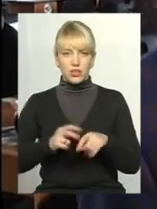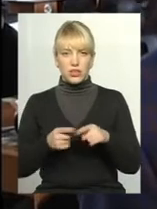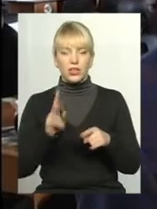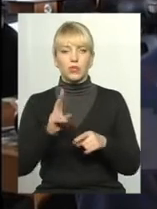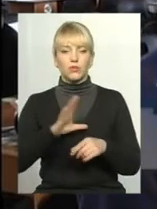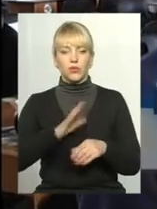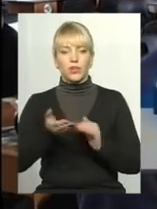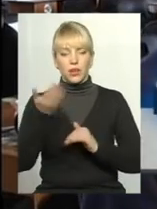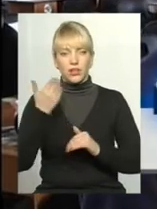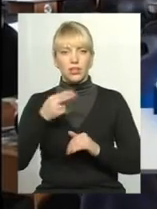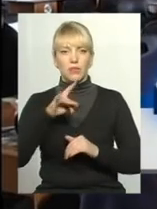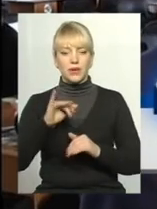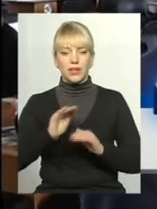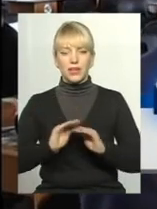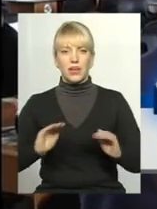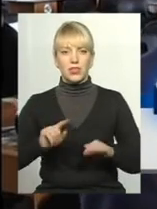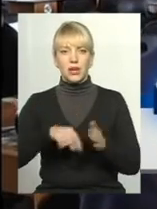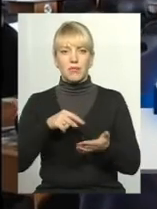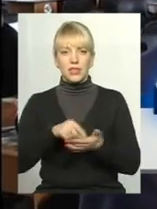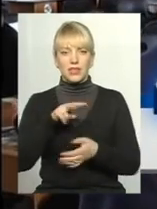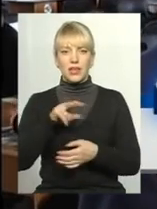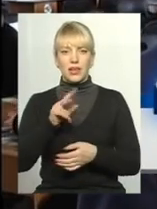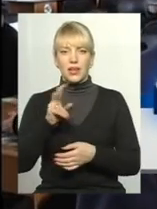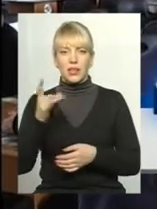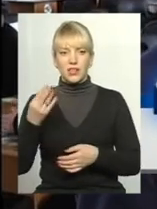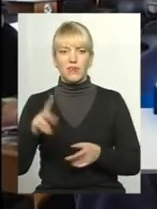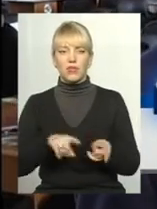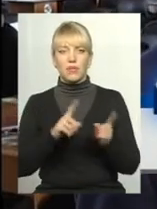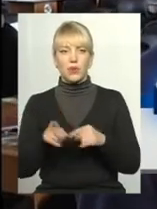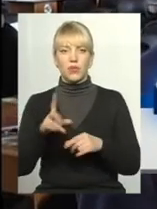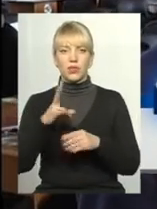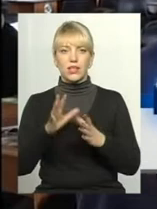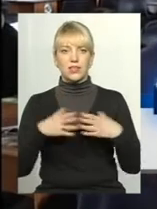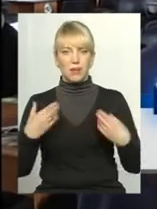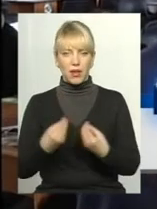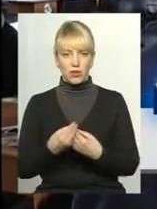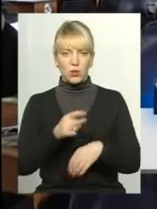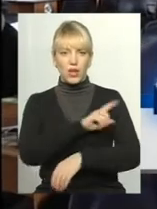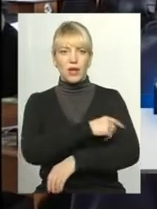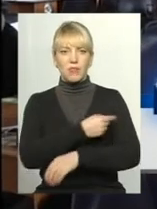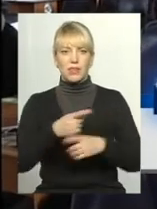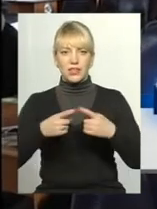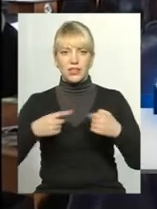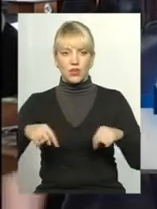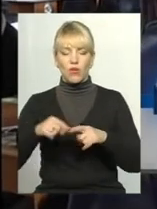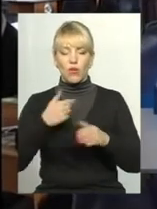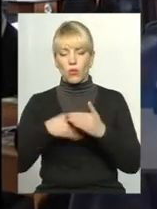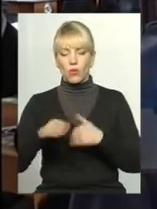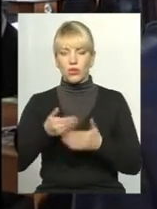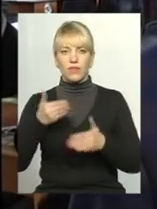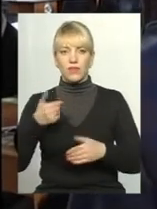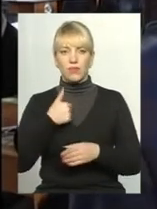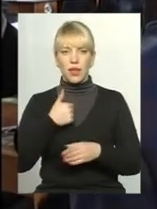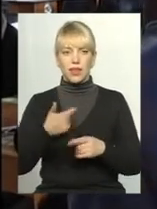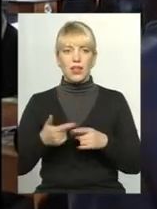міській дитячій лікарні, вони переходять на сімейну медицину. Вони уходять від мене, не